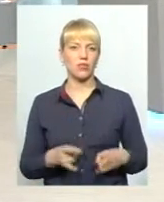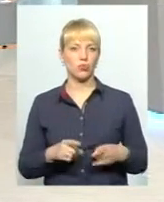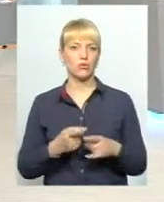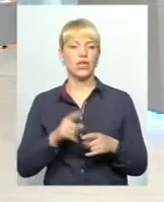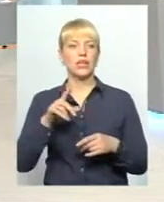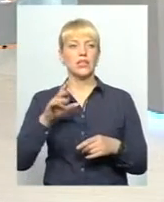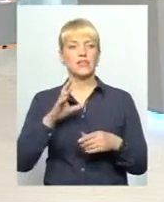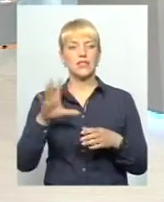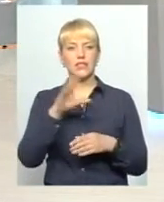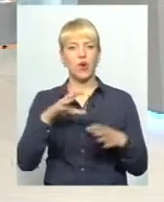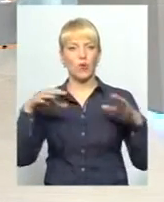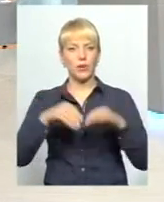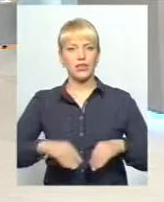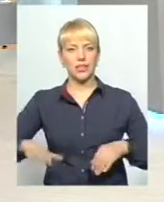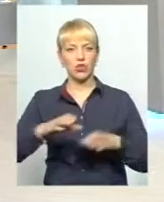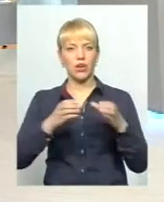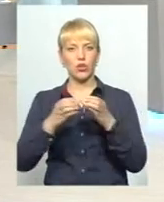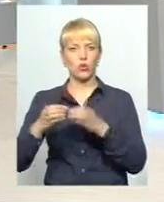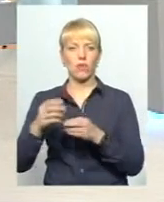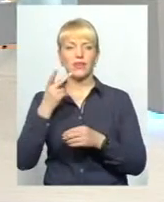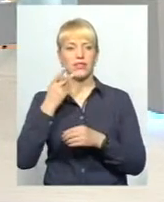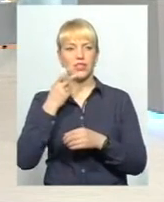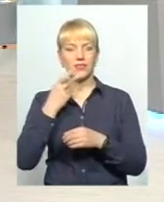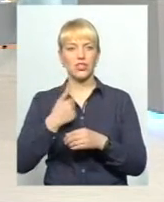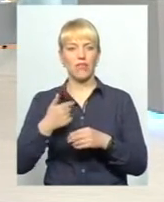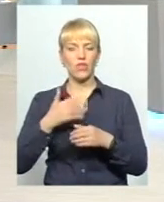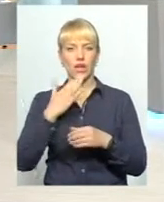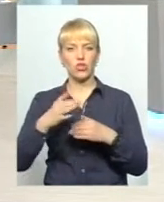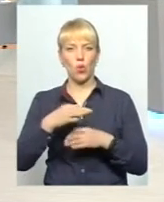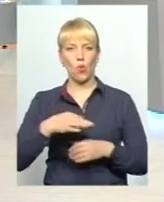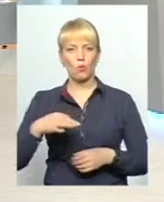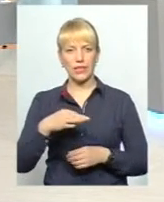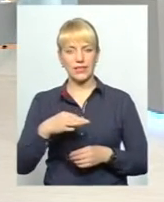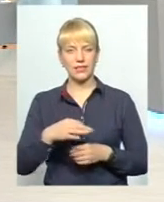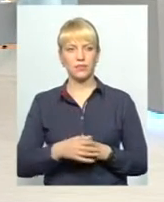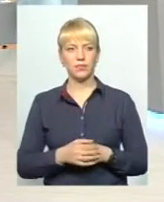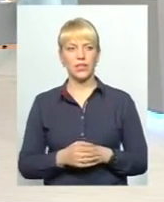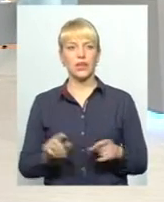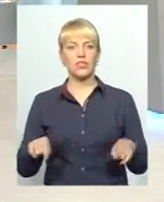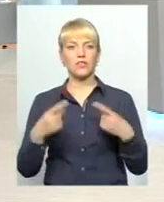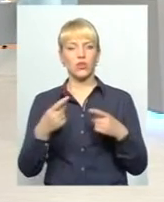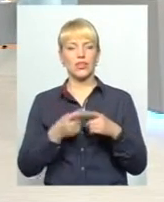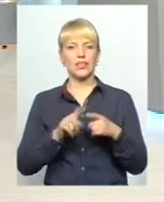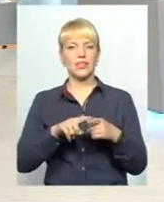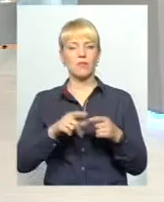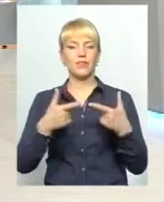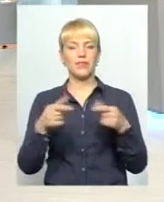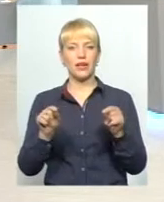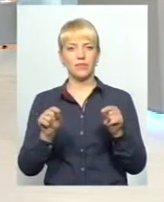ті об'єднані територіальні громади, зазвичай, ну, принаймні, в нашій області, створилися там, де